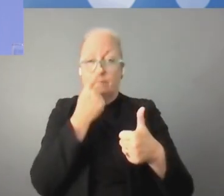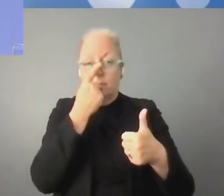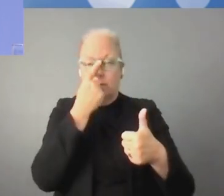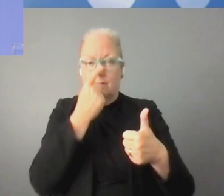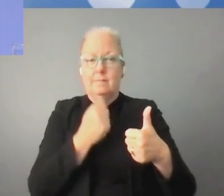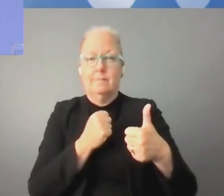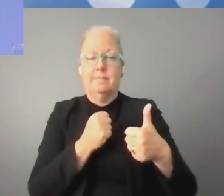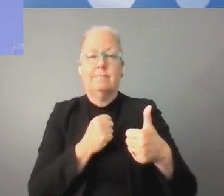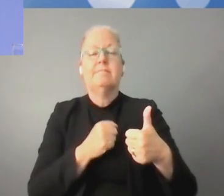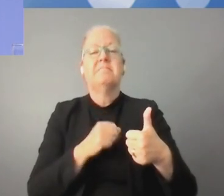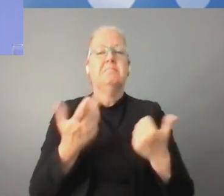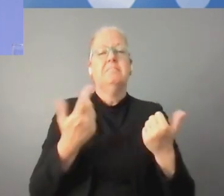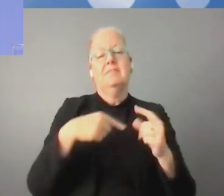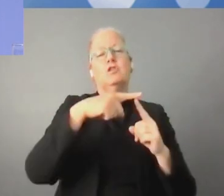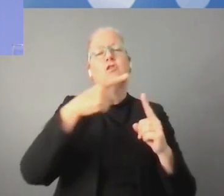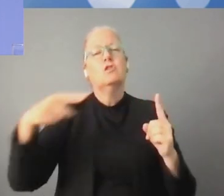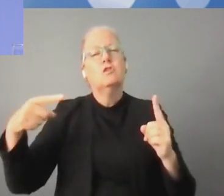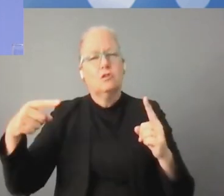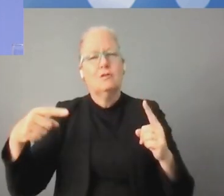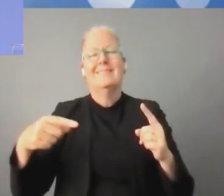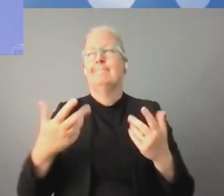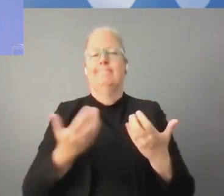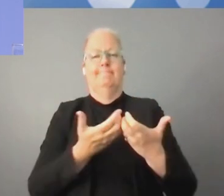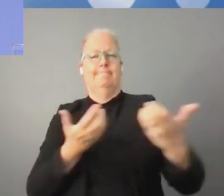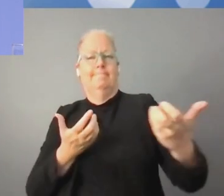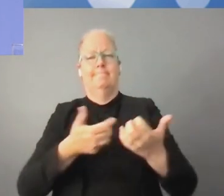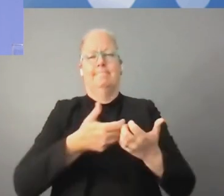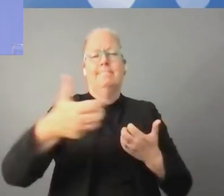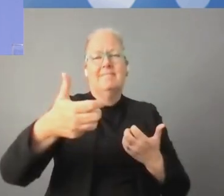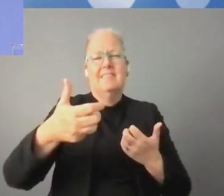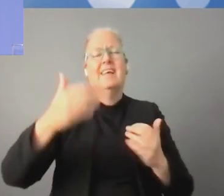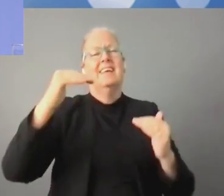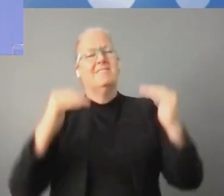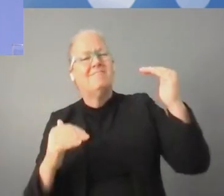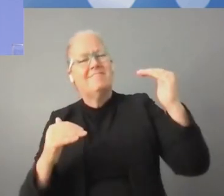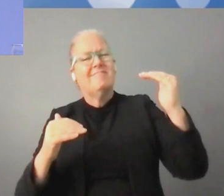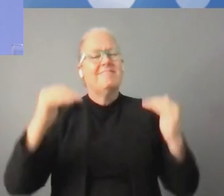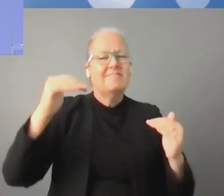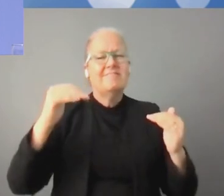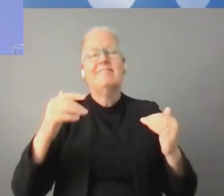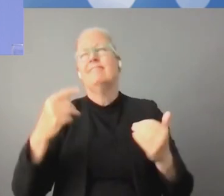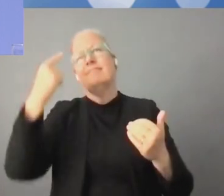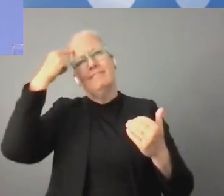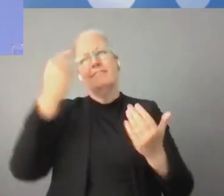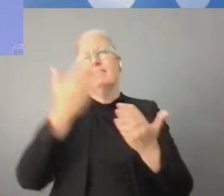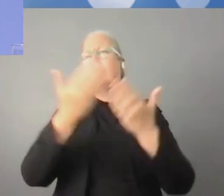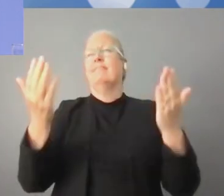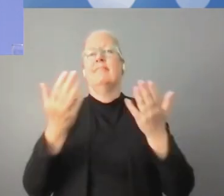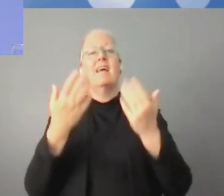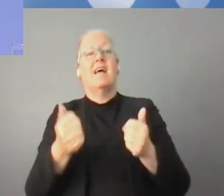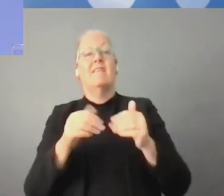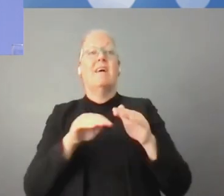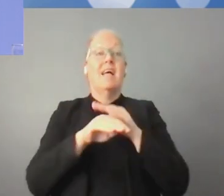وأيضاً إنعدام المساواة في التحكم بالذكاء الاصطناعي وغيرها من